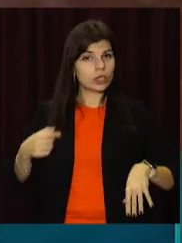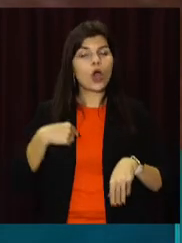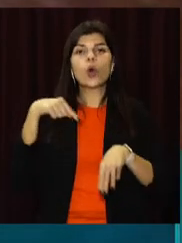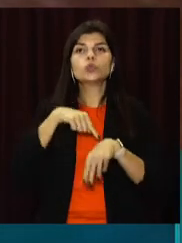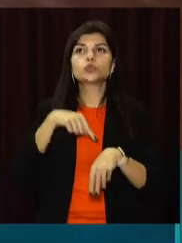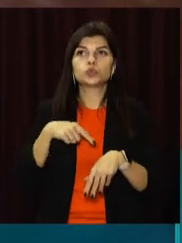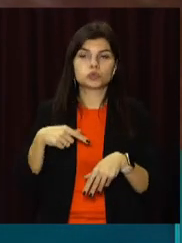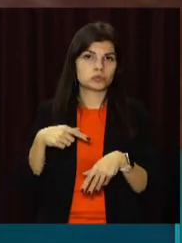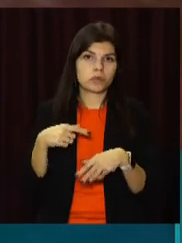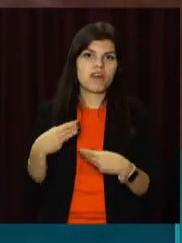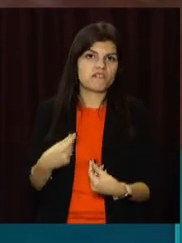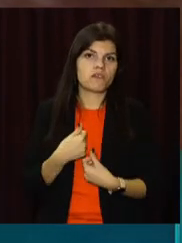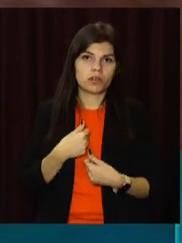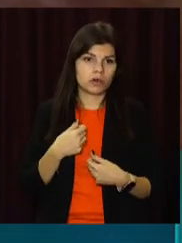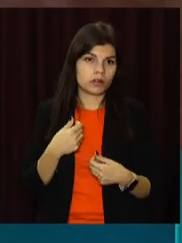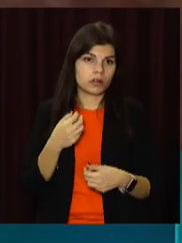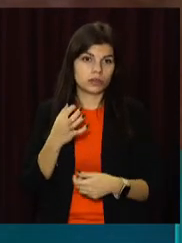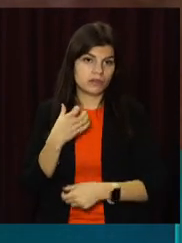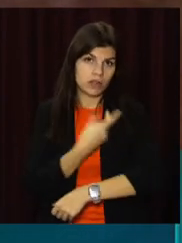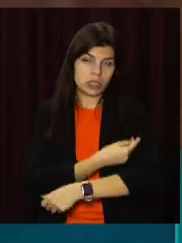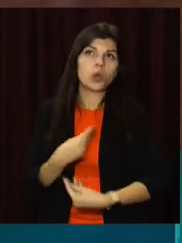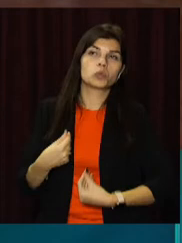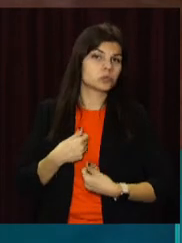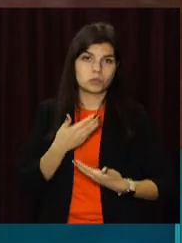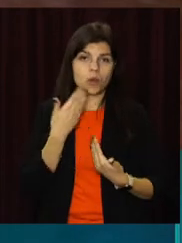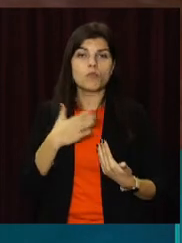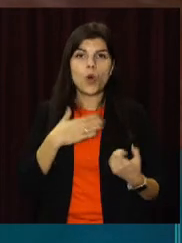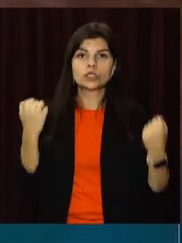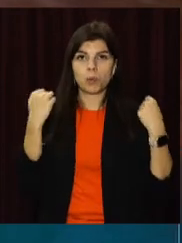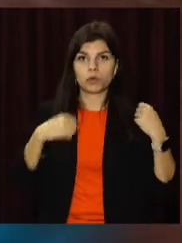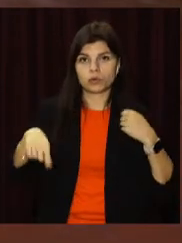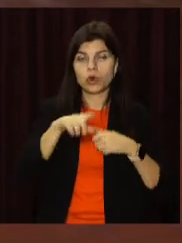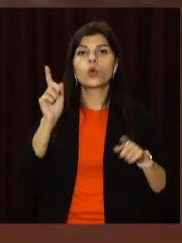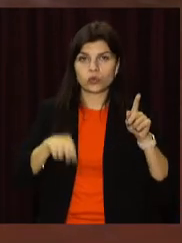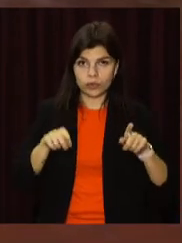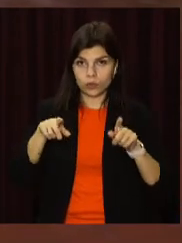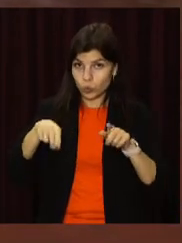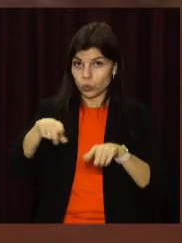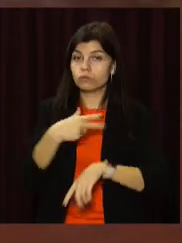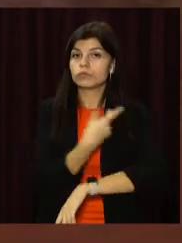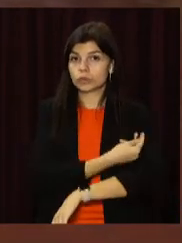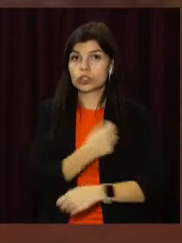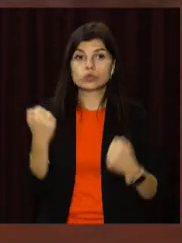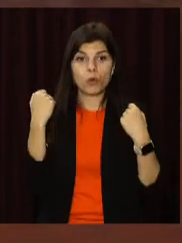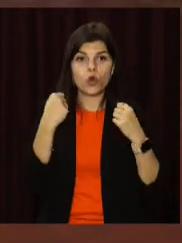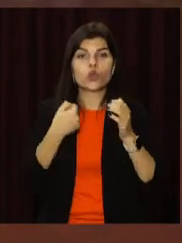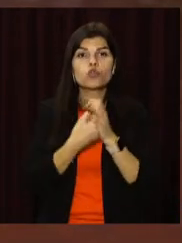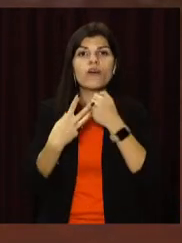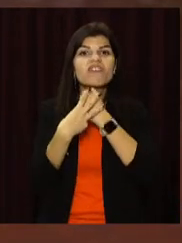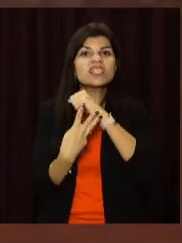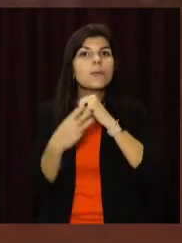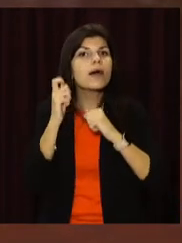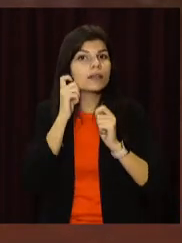ніякого вліяння з боку вакцини. Мої спортсмени, які теж вакцинировані, спортсмени до 18 років.